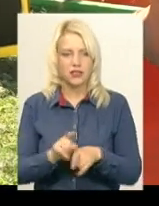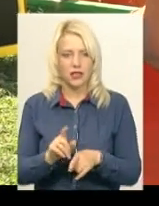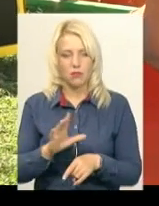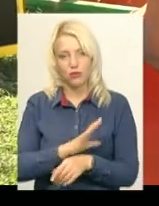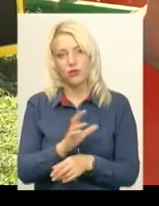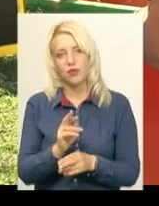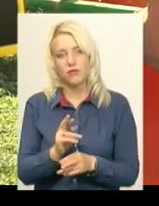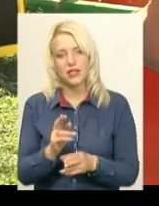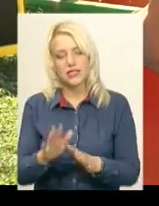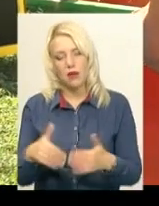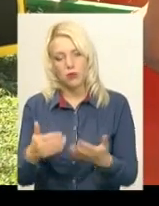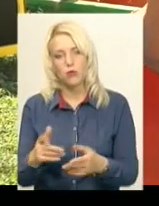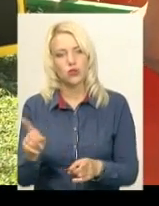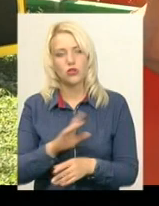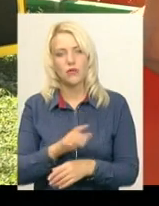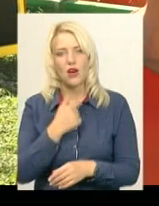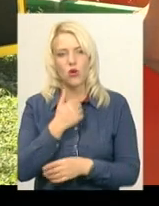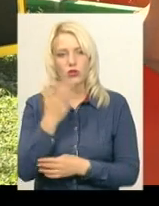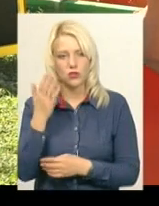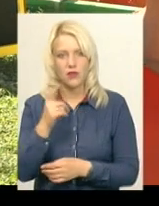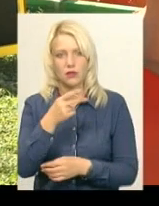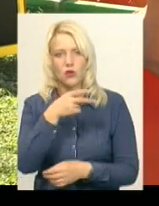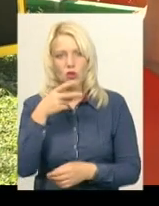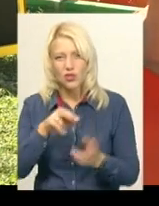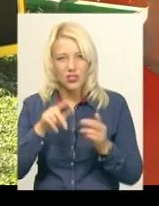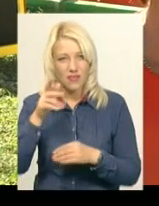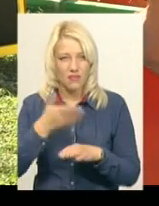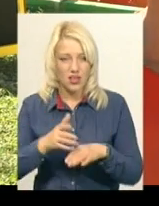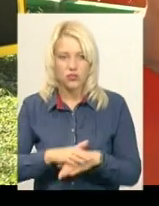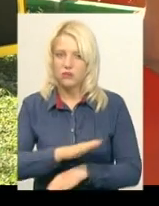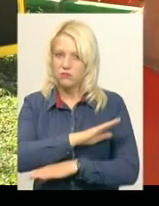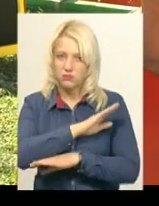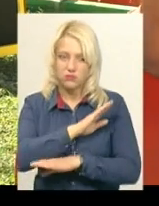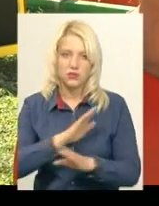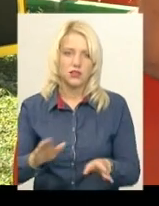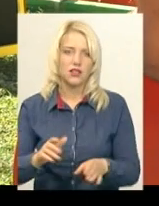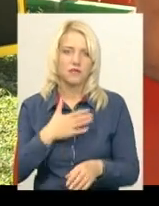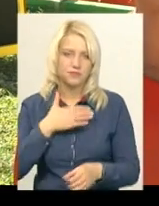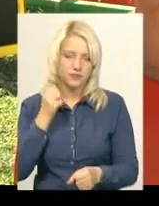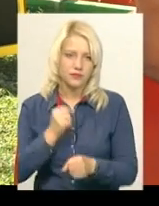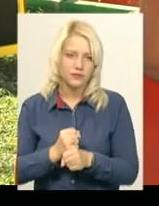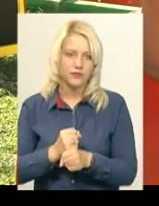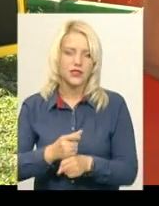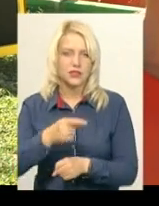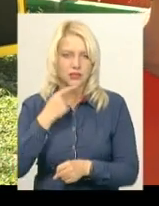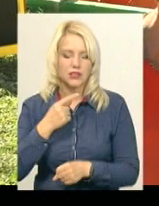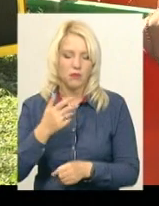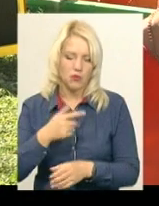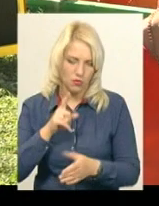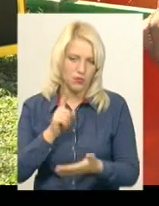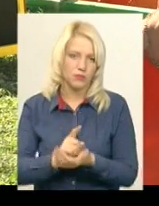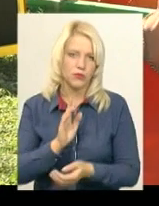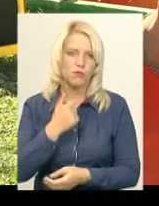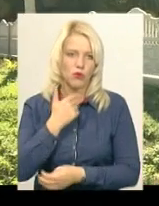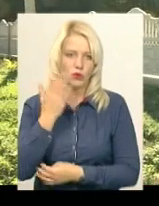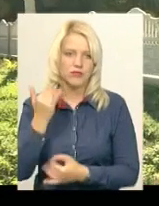запропоновано їм, щоб не голосувати, бо на другий поверх їм важко підніматися. Але вони категорично відмовлялись, сказали, що ми проголосуємо,